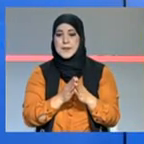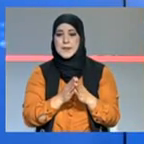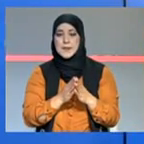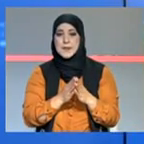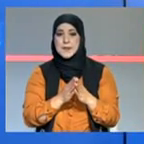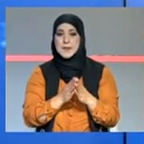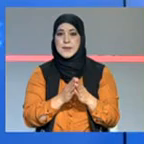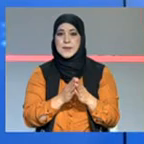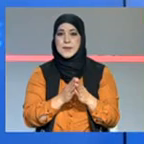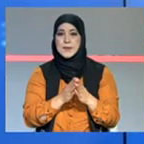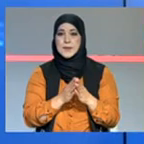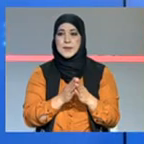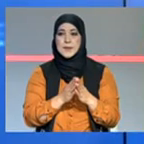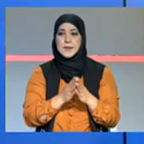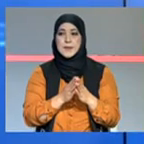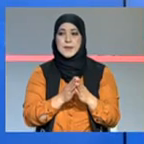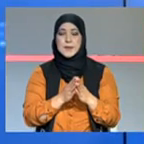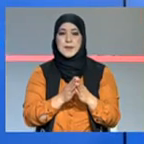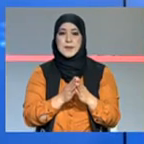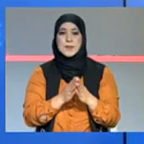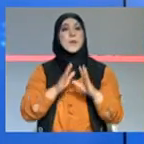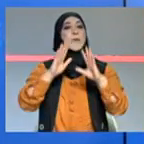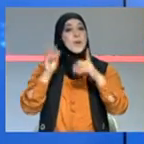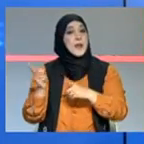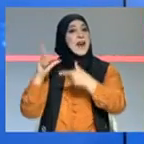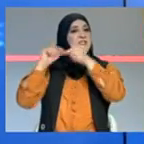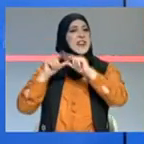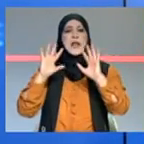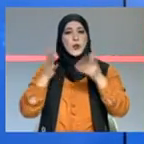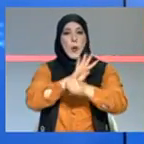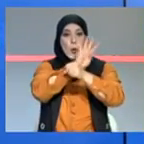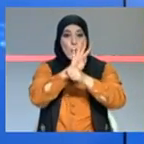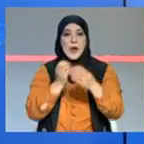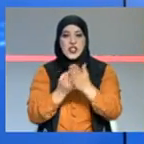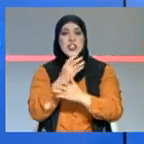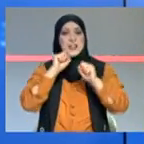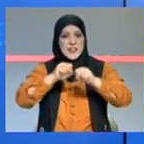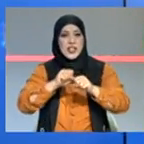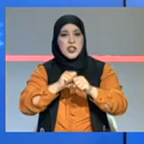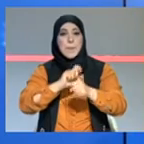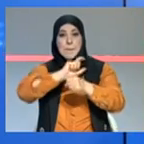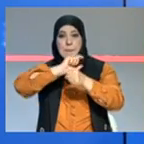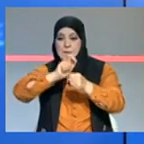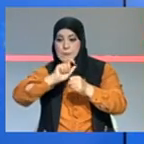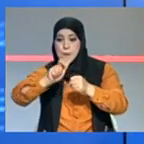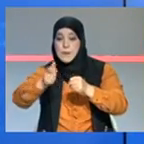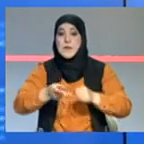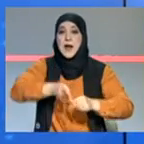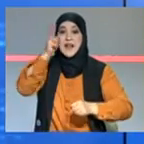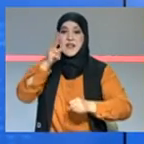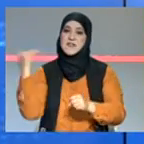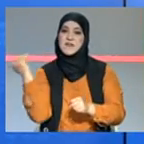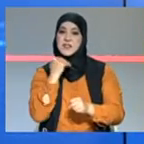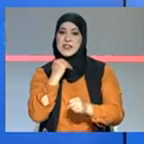متاحة التي تعطي عدوى أكبر معناها الانتشار متاع الفيروس يكون أكثر معناها الحالة تنجم